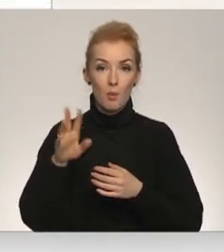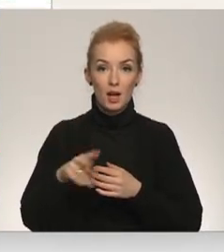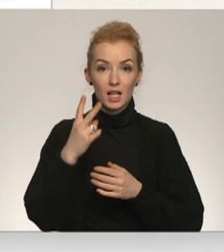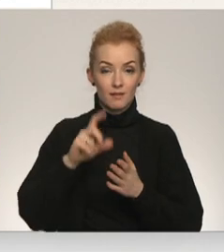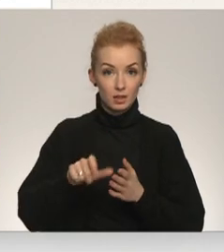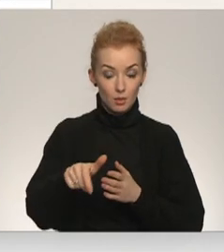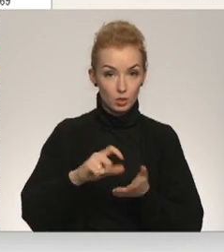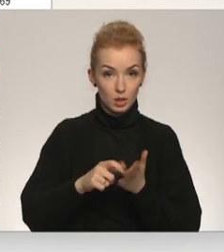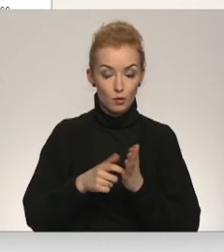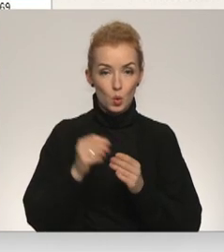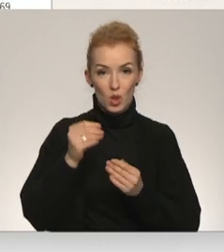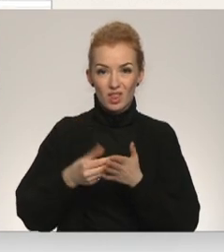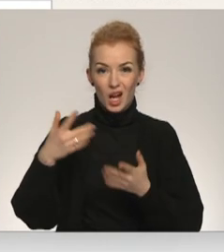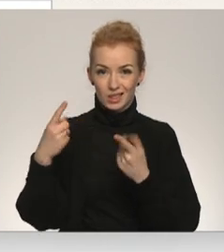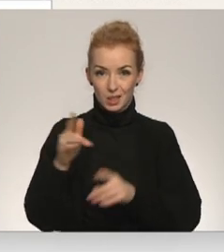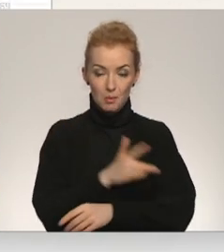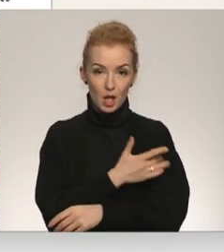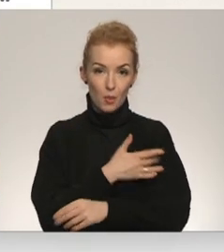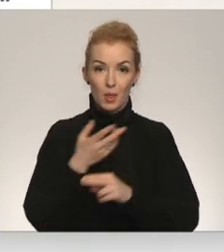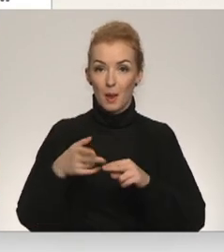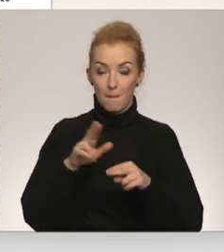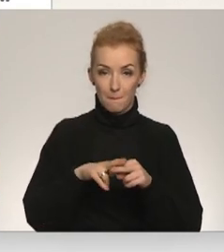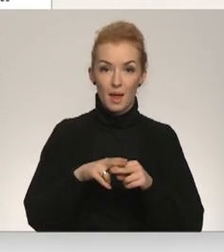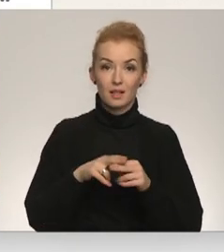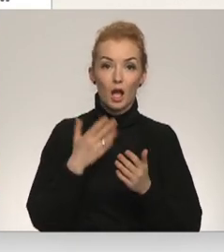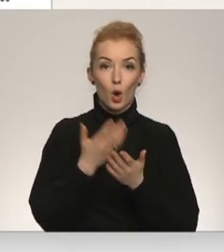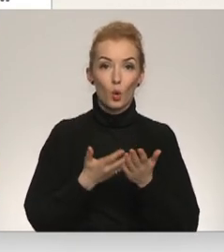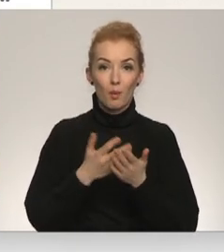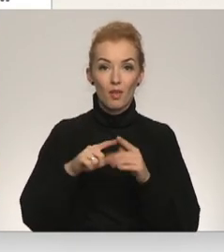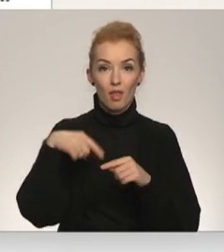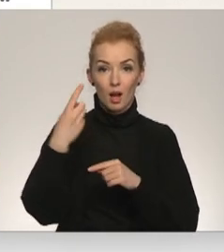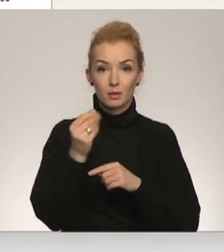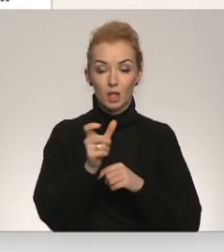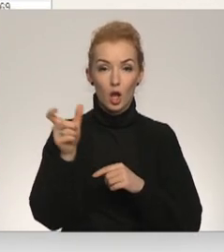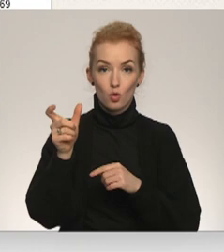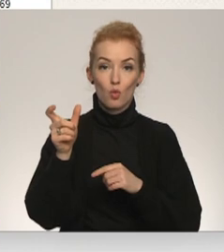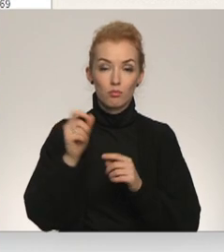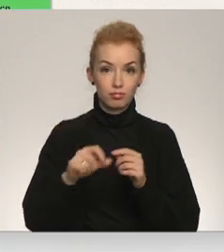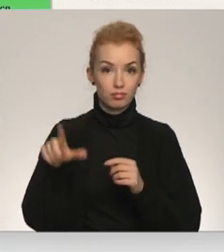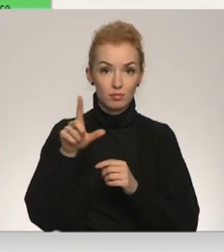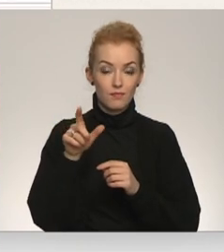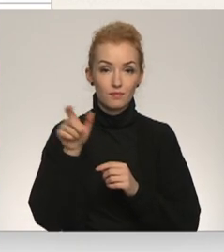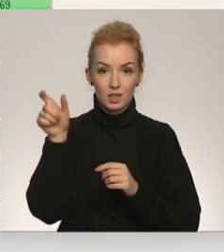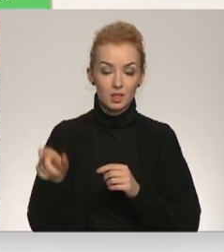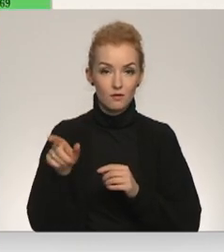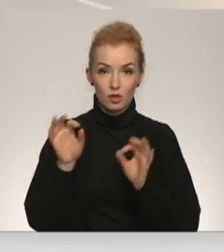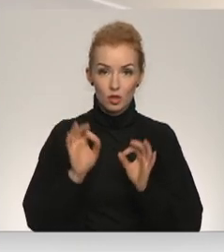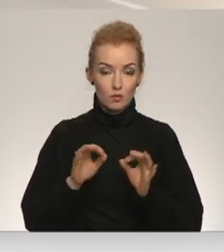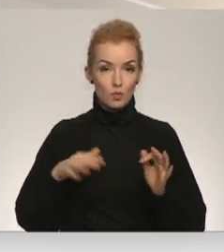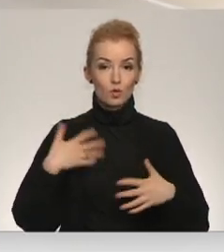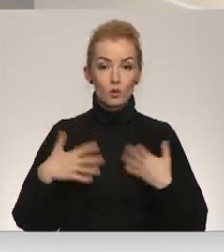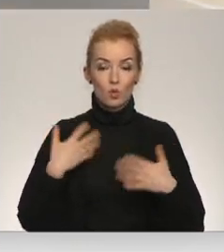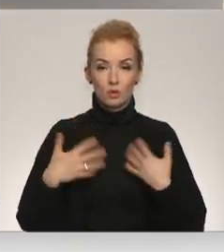Dārgāk kļuvuši arī citi pakalpojumi, tāpēc pamatot argumentu nākmajam cenu kāpumam, ja dzīvotē prātus īsti nenomierina.